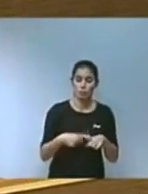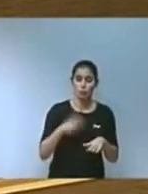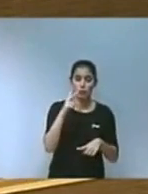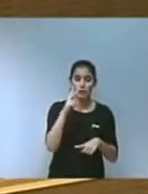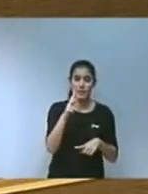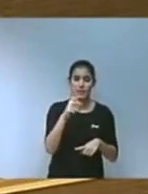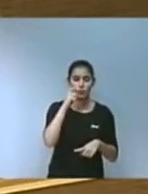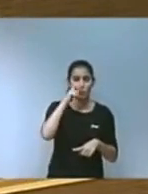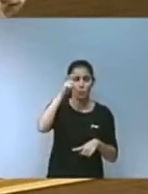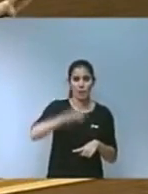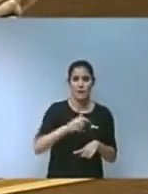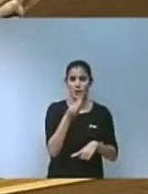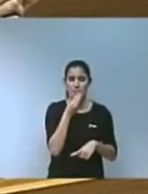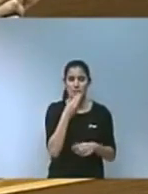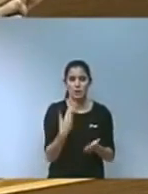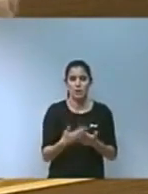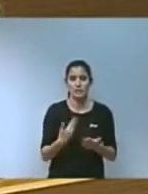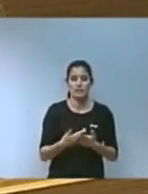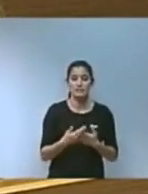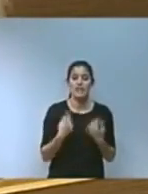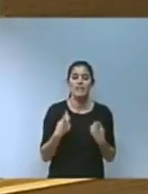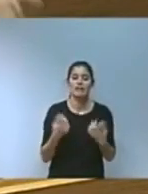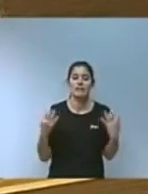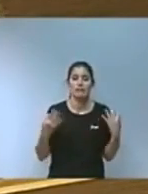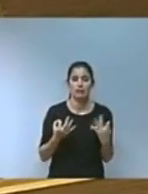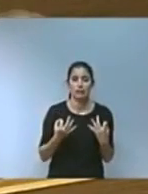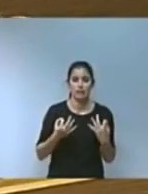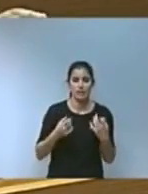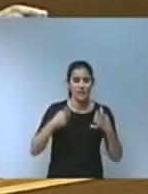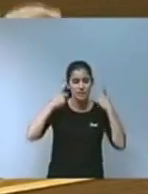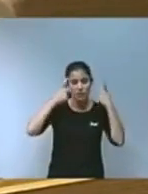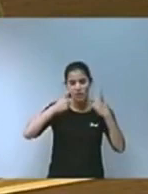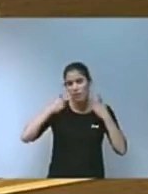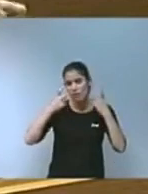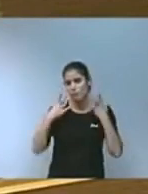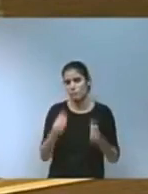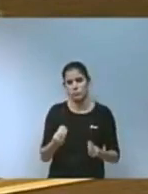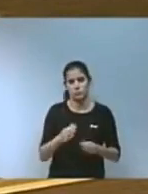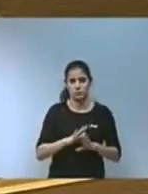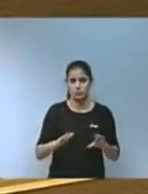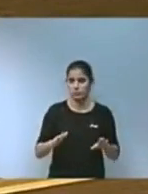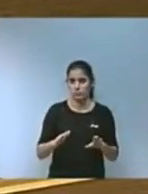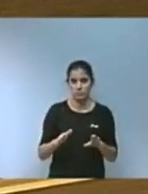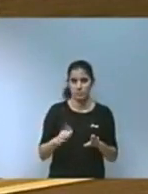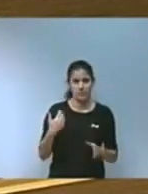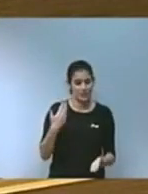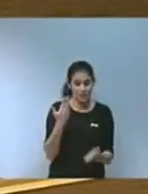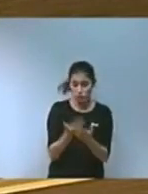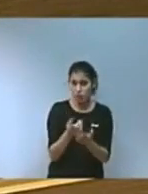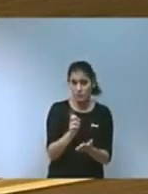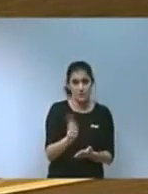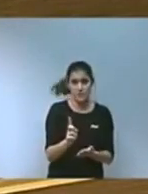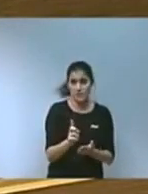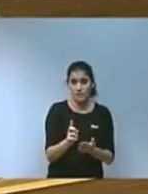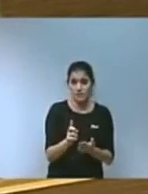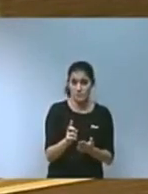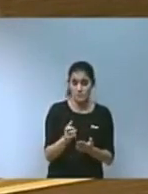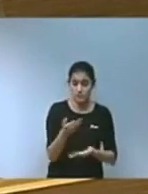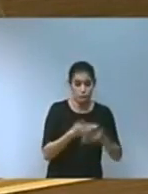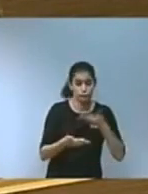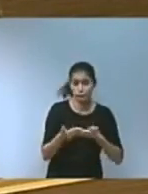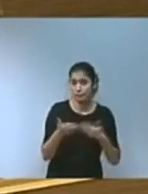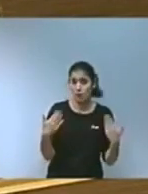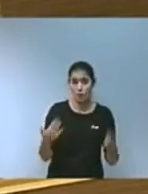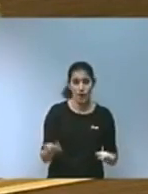garanties fa que hem de fer molts esforços que no es demanen en la reciprocitat i de